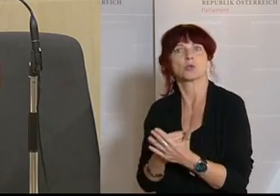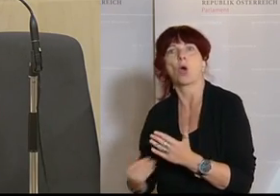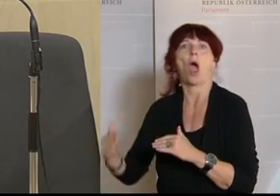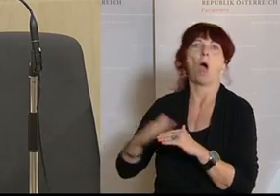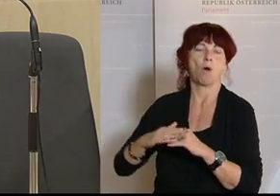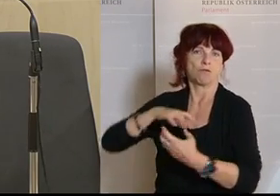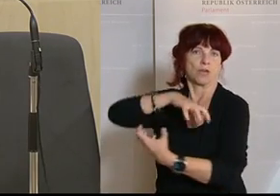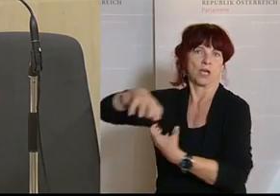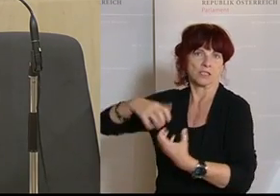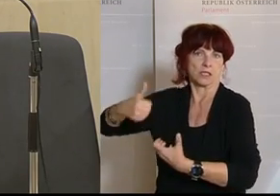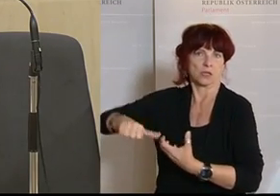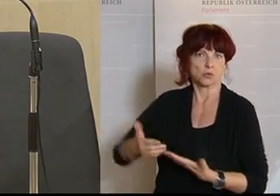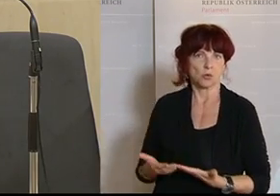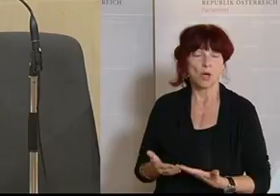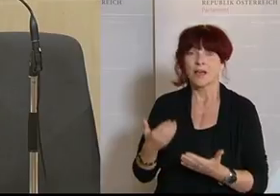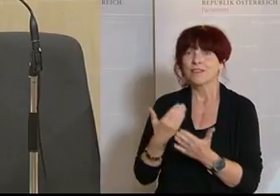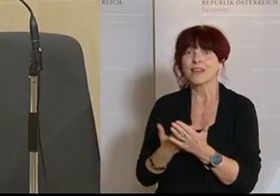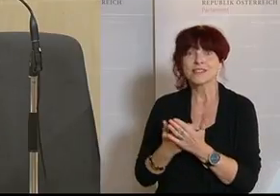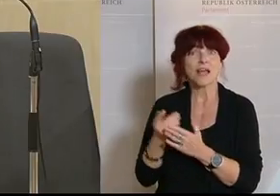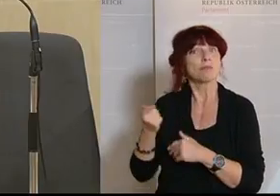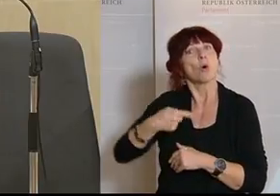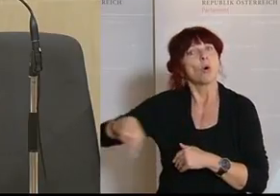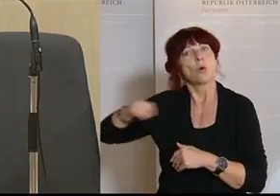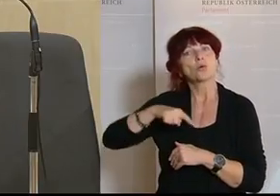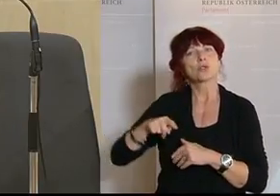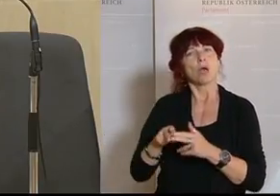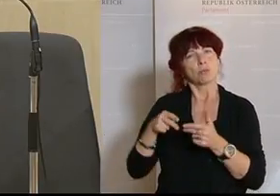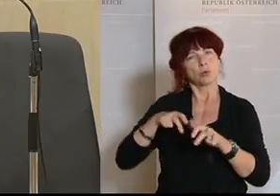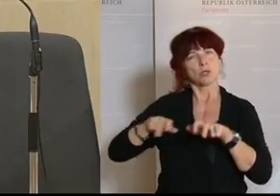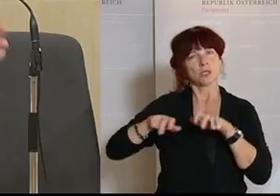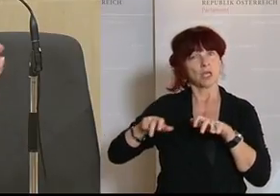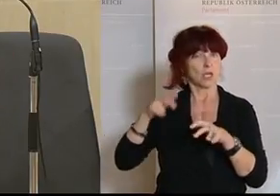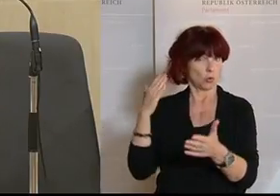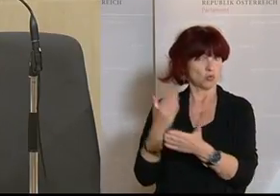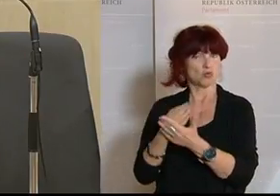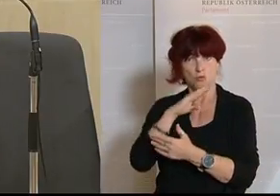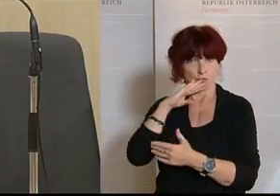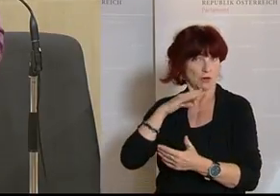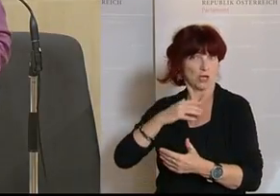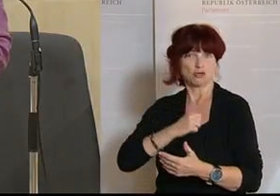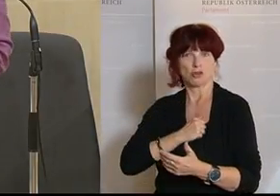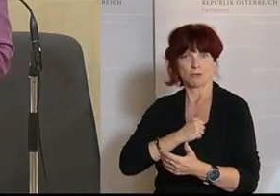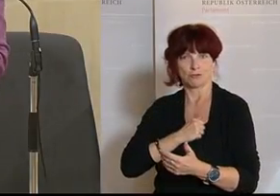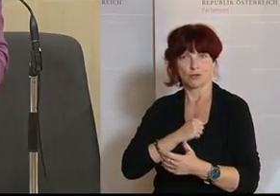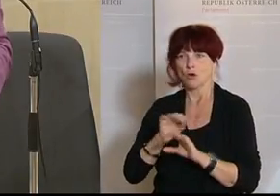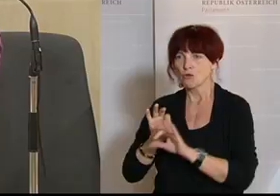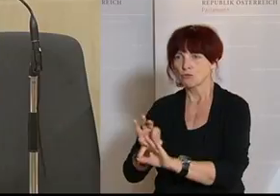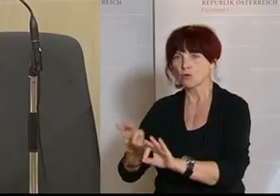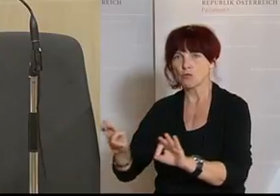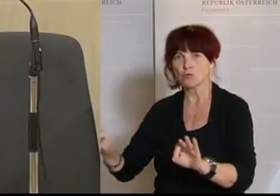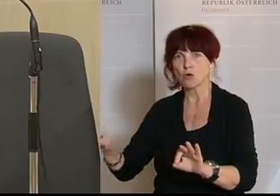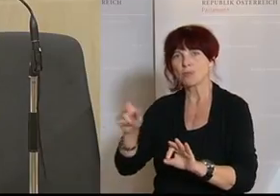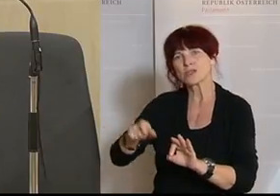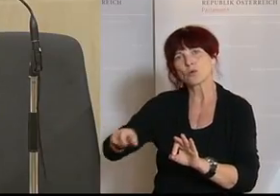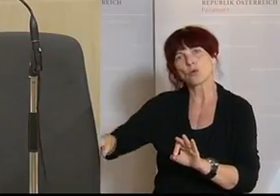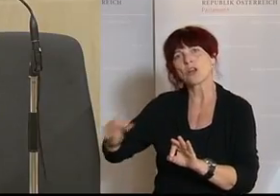auch in dieser Bundesregierung ganz viel auch hingebracht haben, schon bisher, für Menschen, die im Kunst- und Kulturbereich